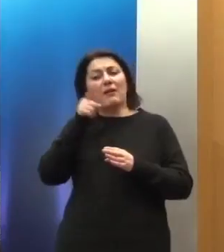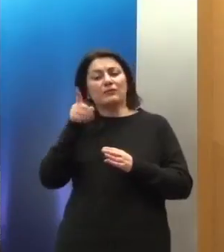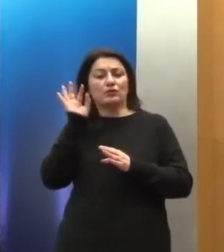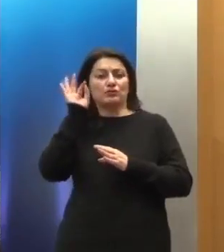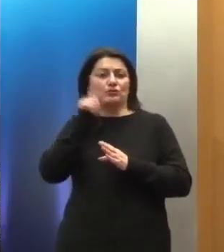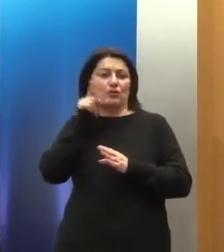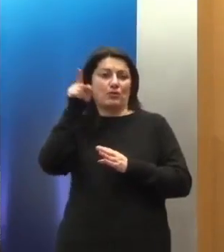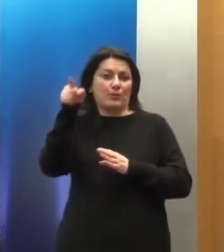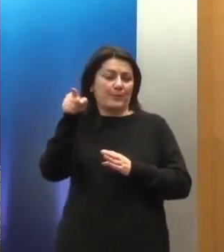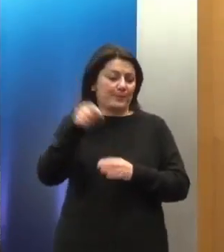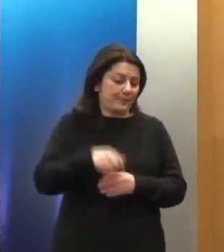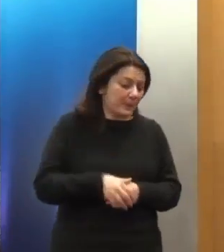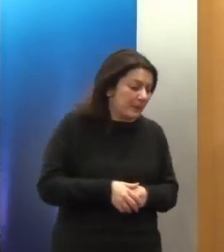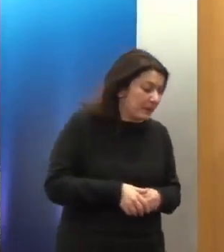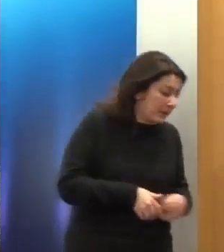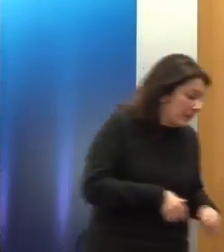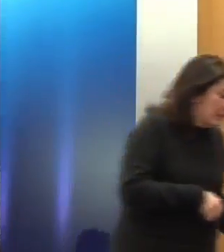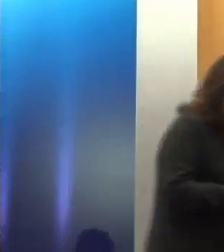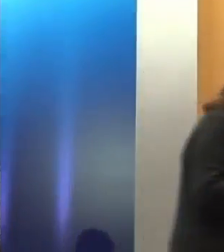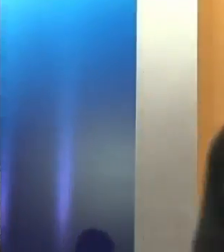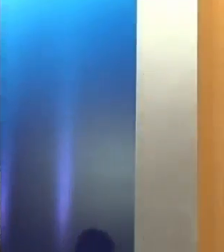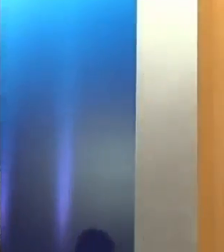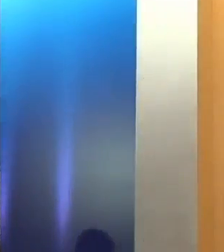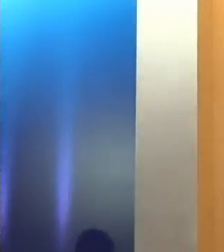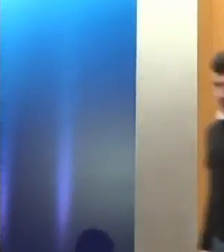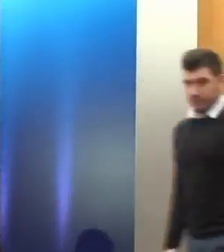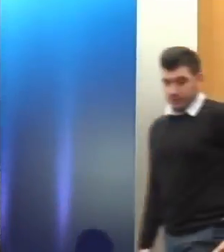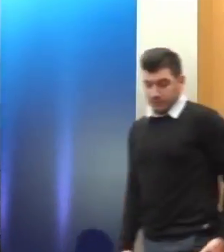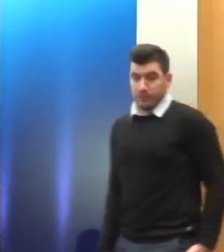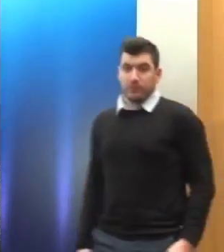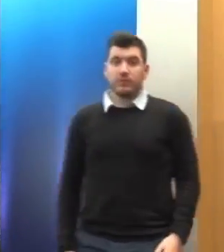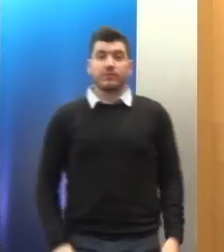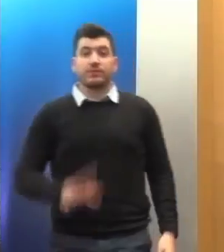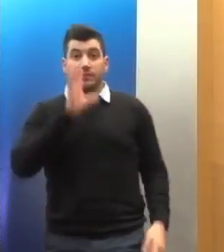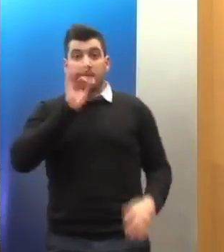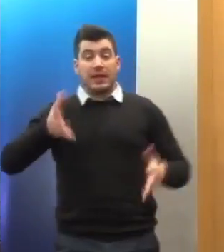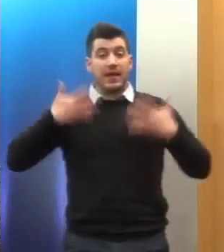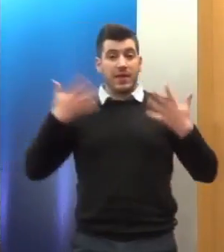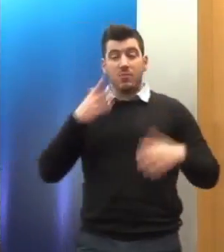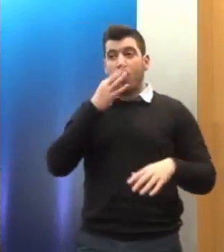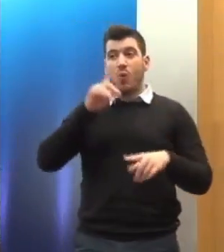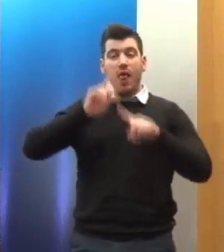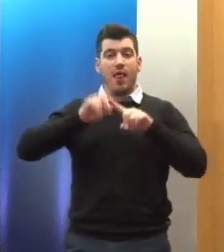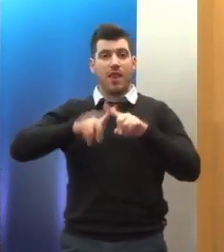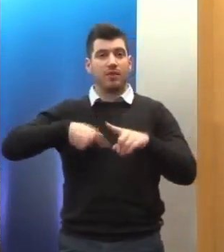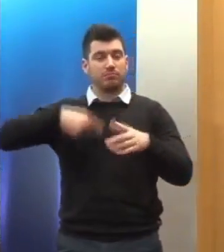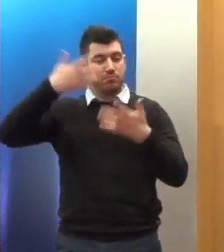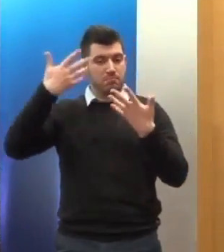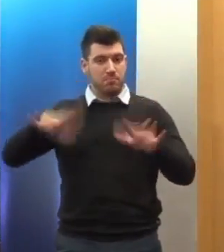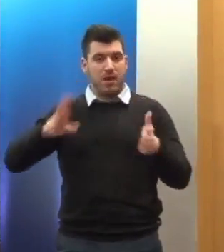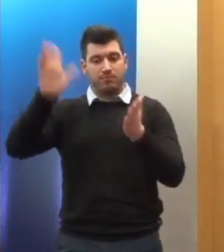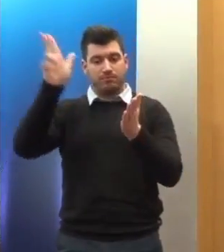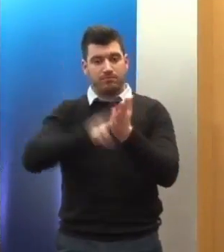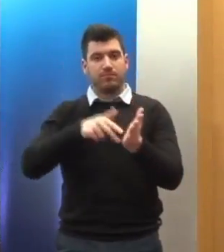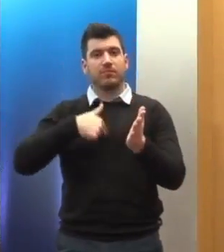στο Διεθνές Σύμφωνο. Επομένως, χαίρομαι πάρα πολύ. Η Ελλάδα έχει κυρώσει φυσικά και το προαιρετικό πρωτόκολλο του